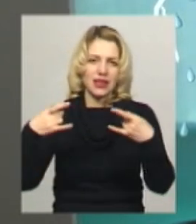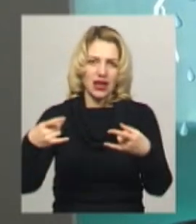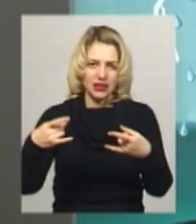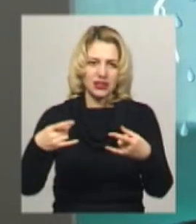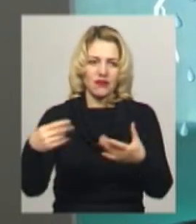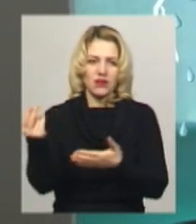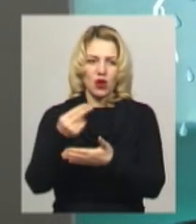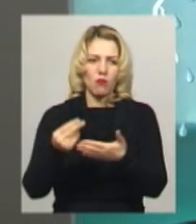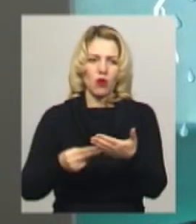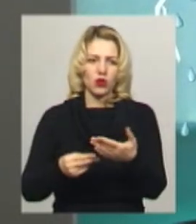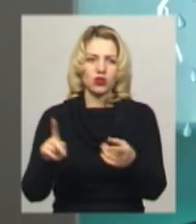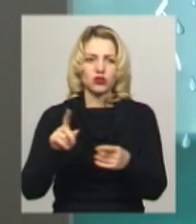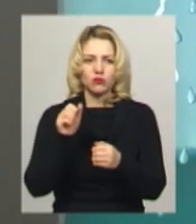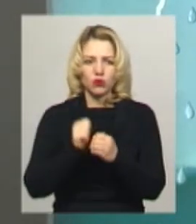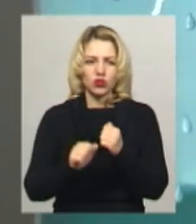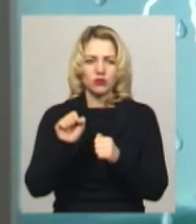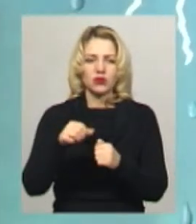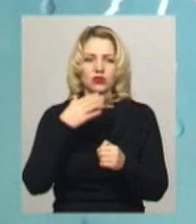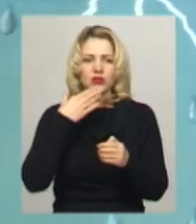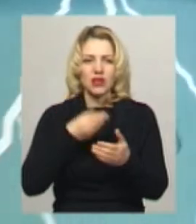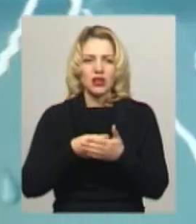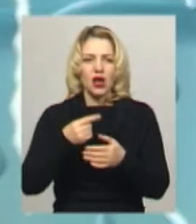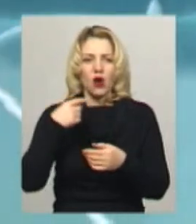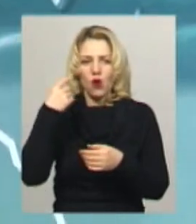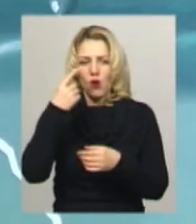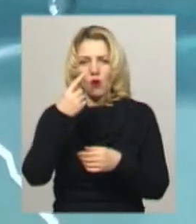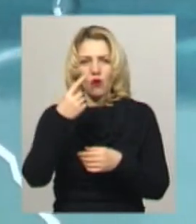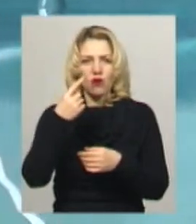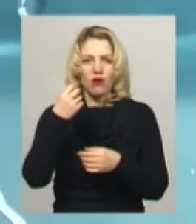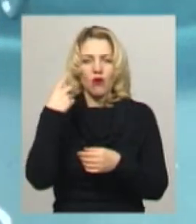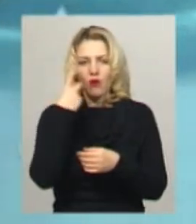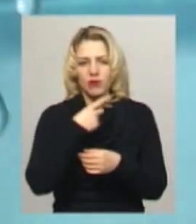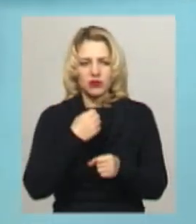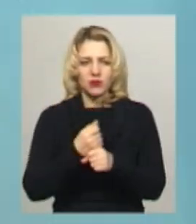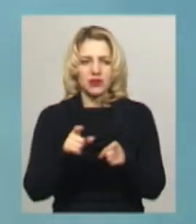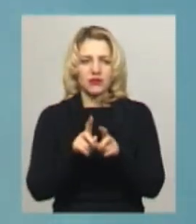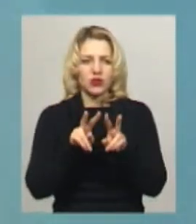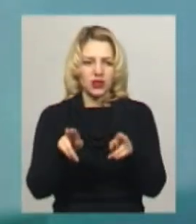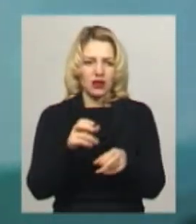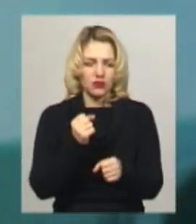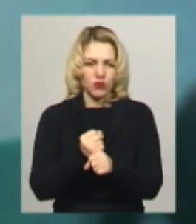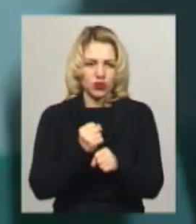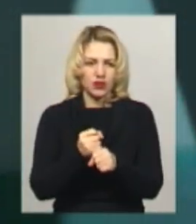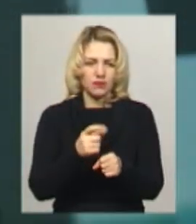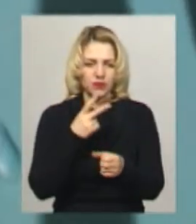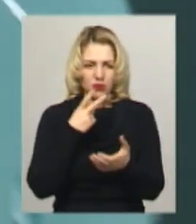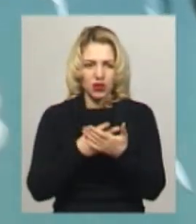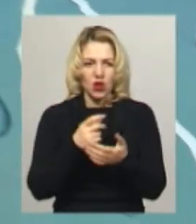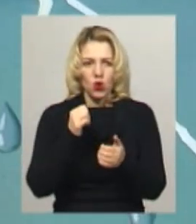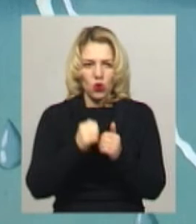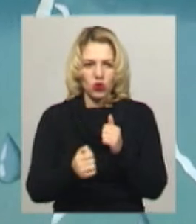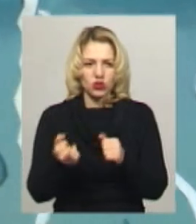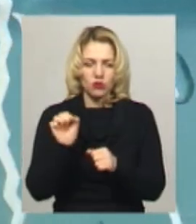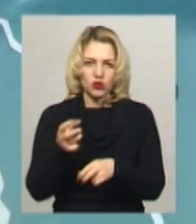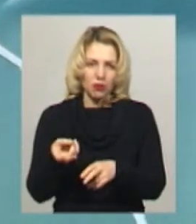міг зробити свій власний образ. Це працює ось так. Тобто кожен може прийти сюди